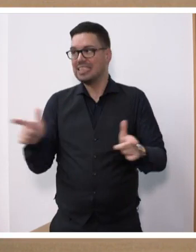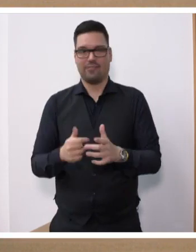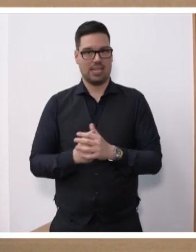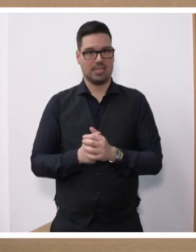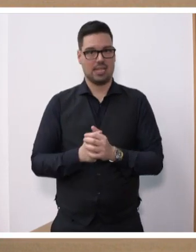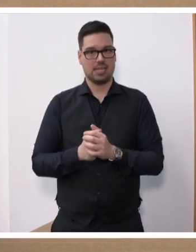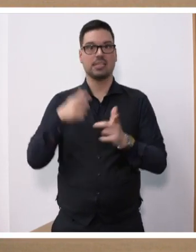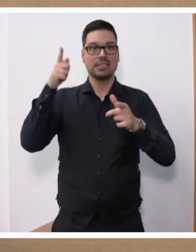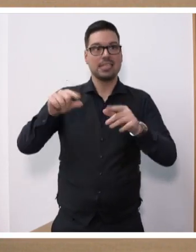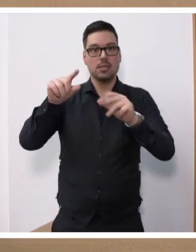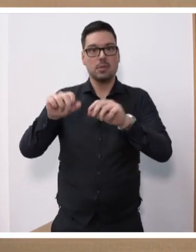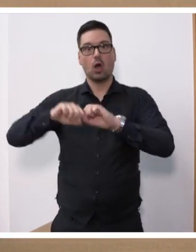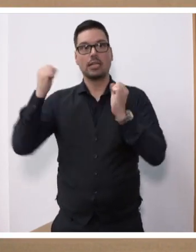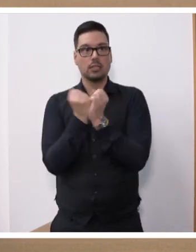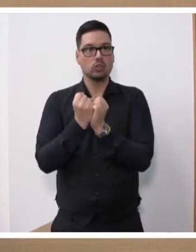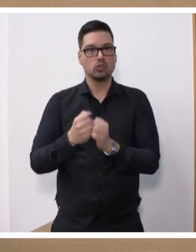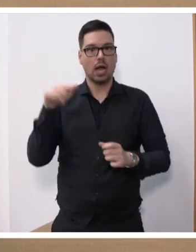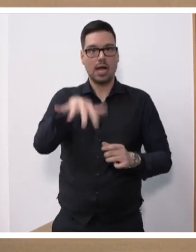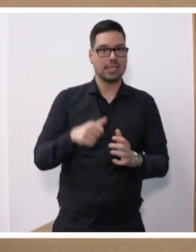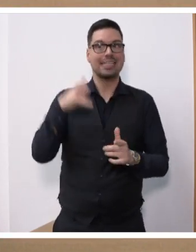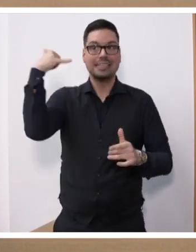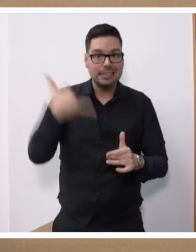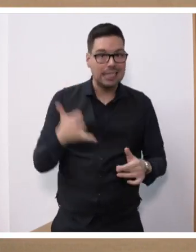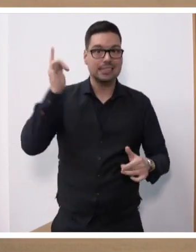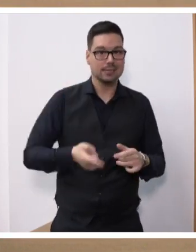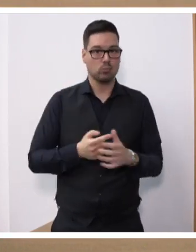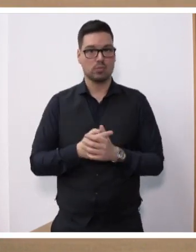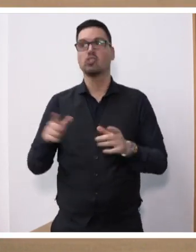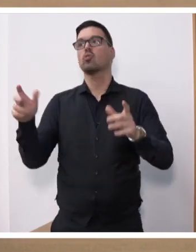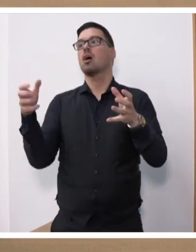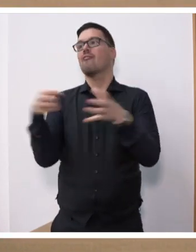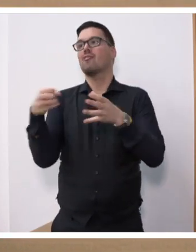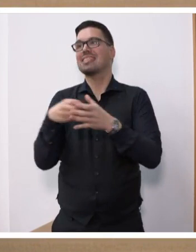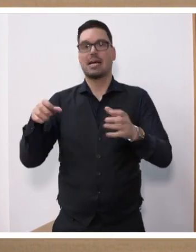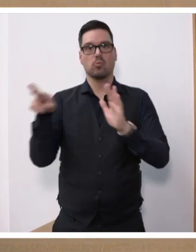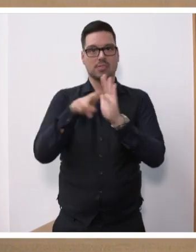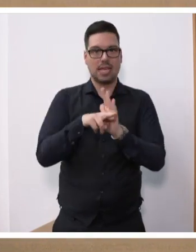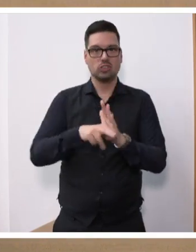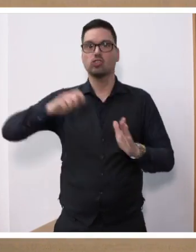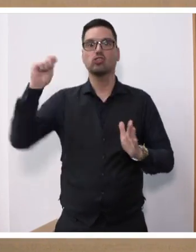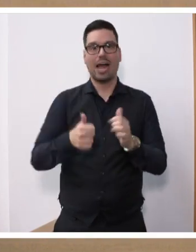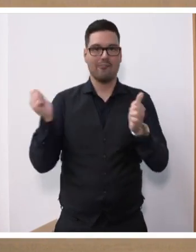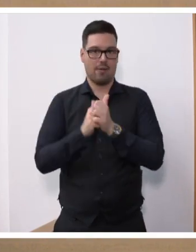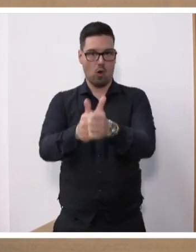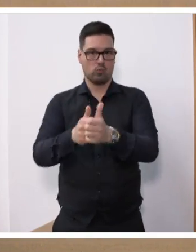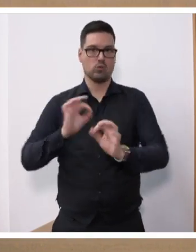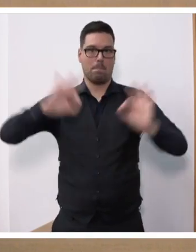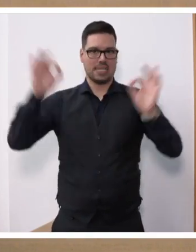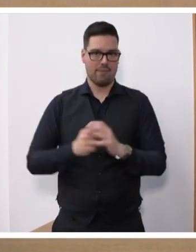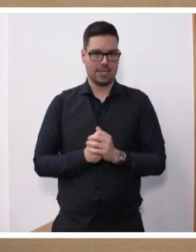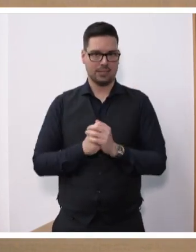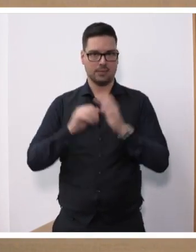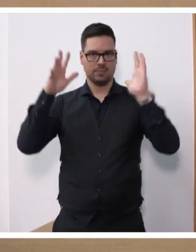Tats raison in diesem Land. Das gilt es jetzt zu tun. Nicht im Versammlungsrecht, sondern im Bereich der Strafverfolgung, meine Damen und Herren.